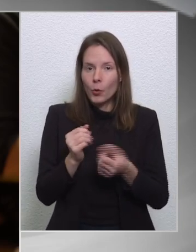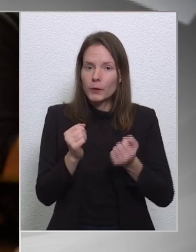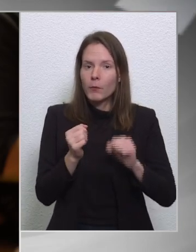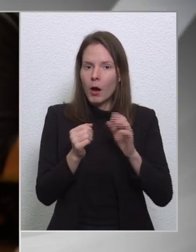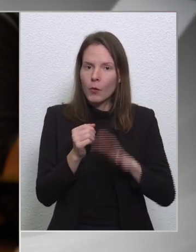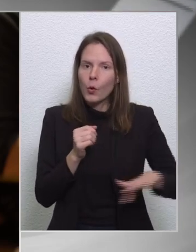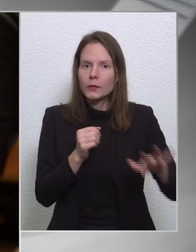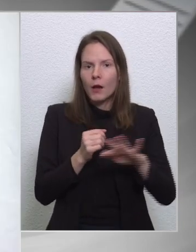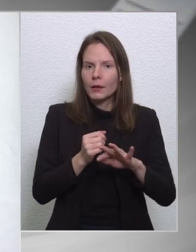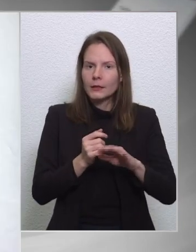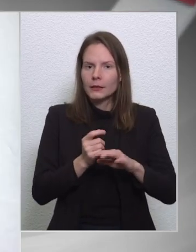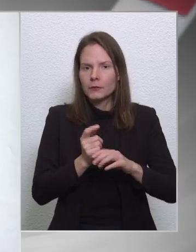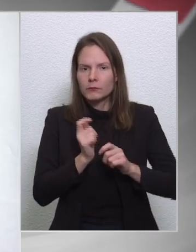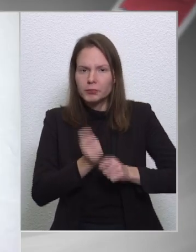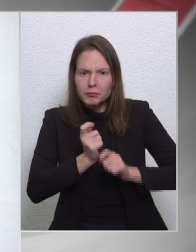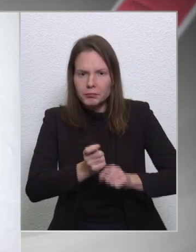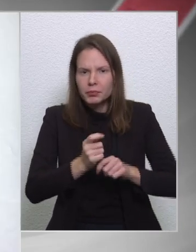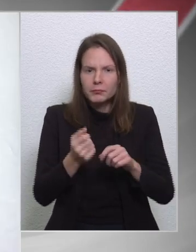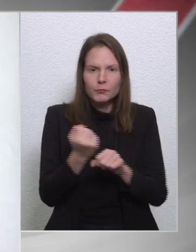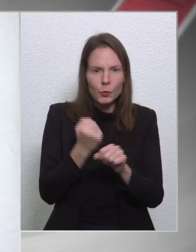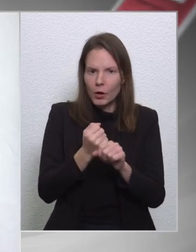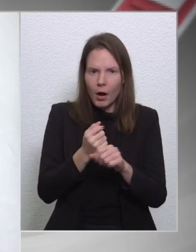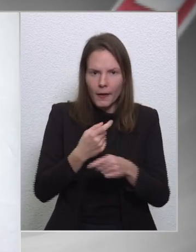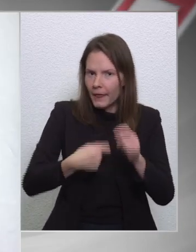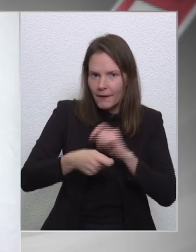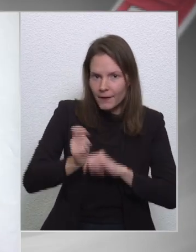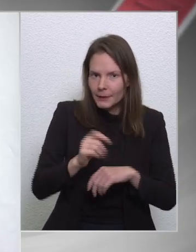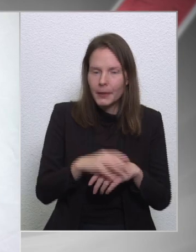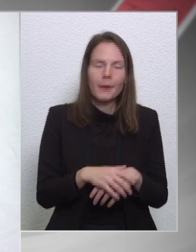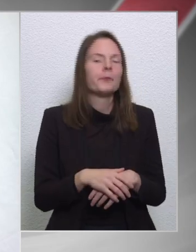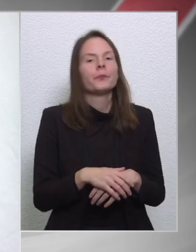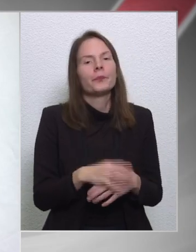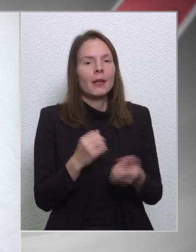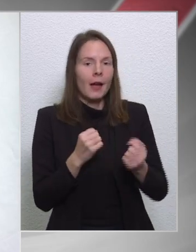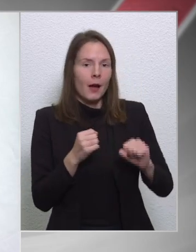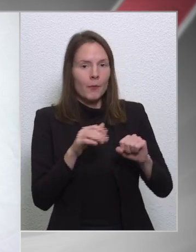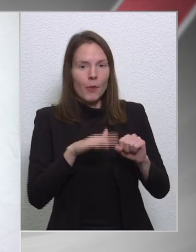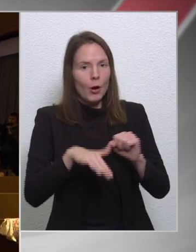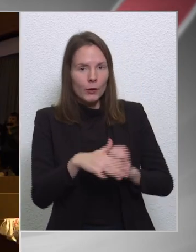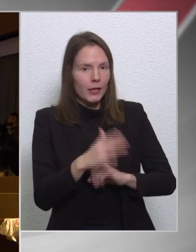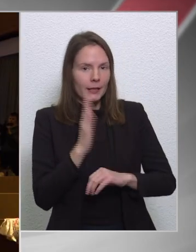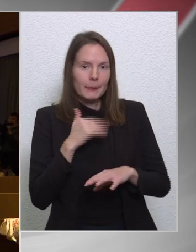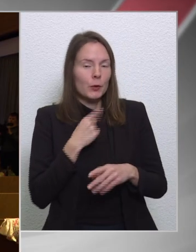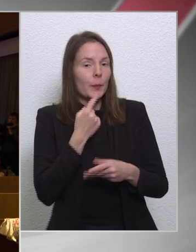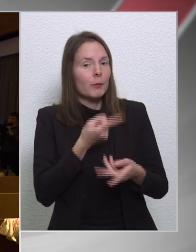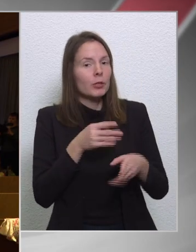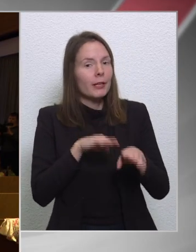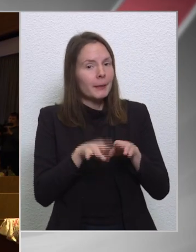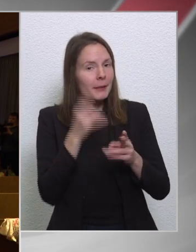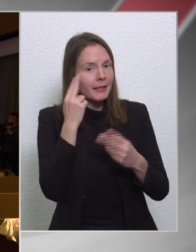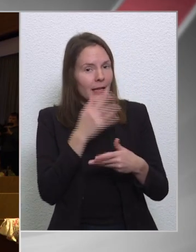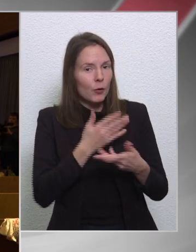aknamunka Brüsszelben? Ezt nem tudom, ezt a baloldalt tudjam elmondani, miért nem tudom, miniszter úr esetleg?